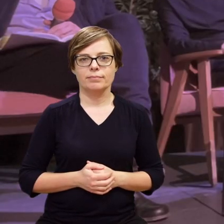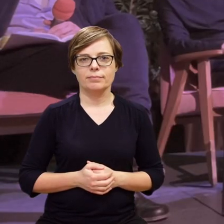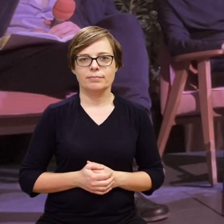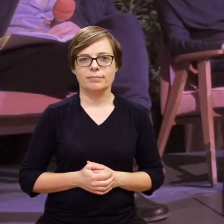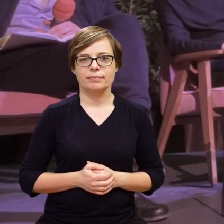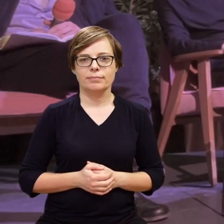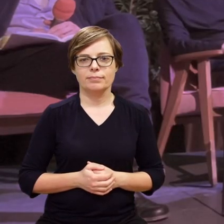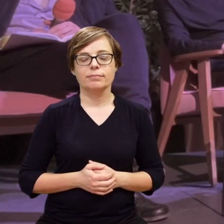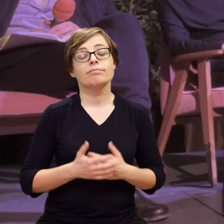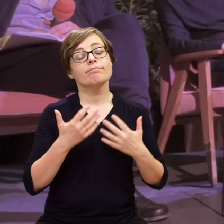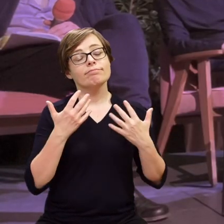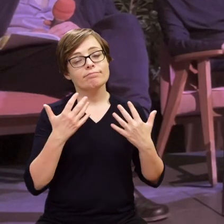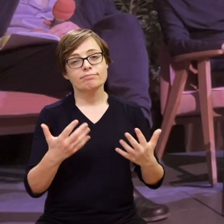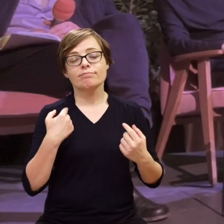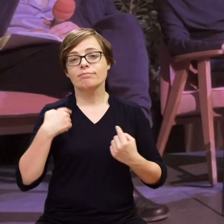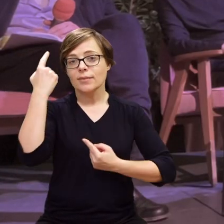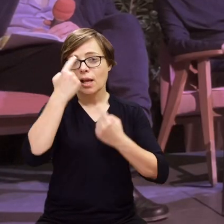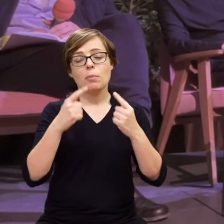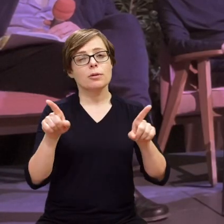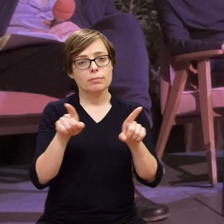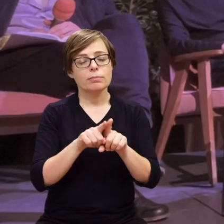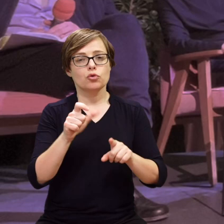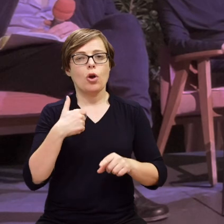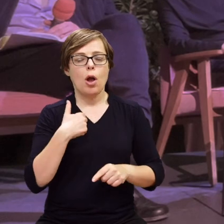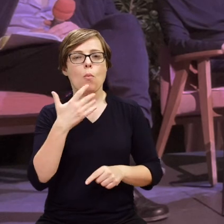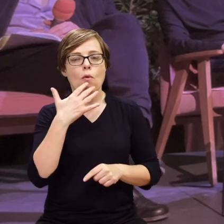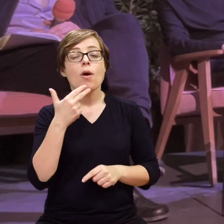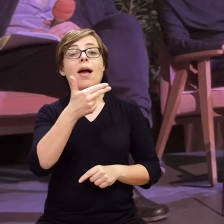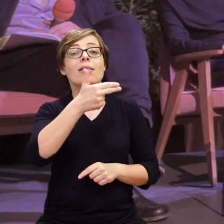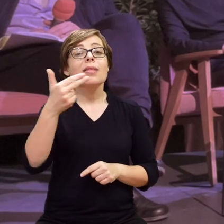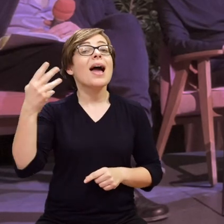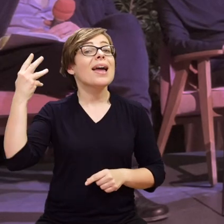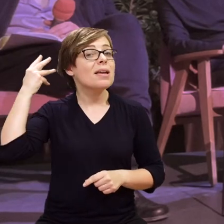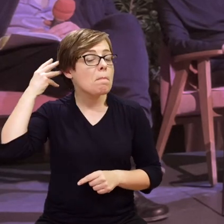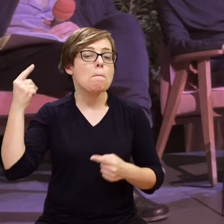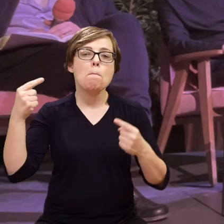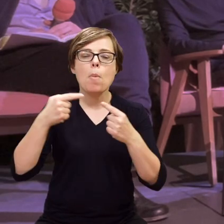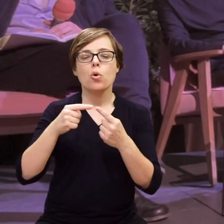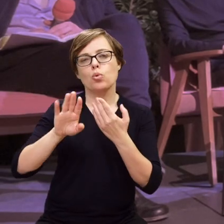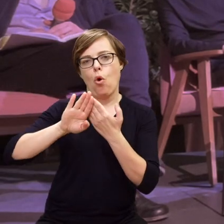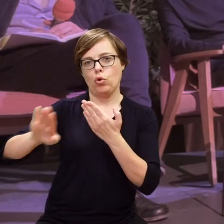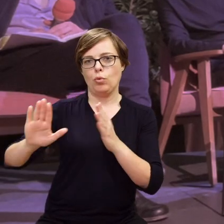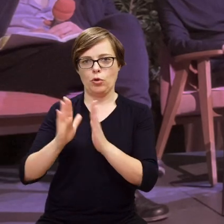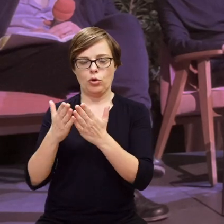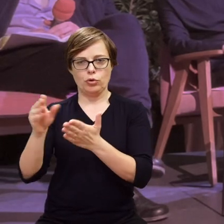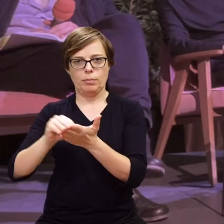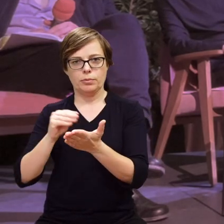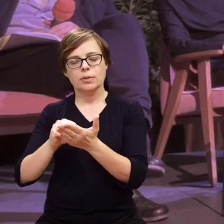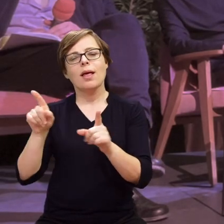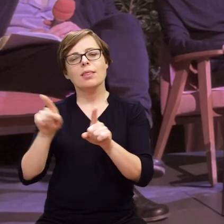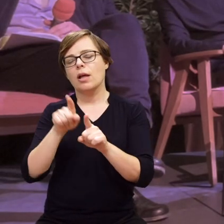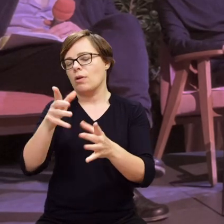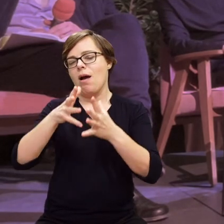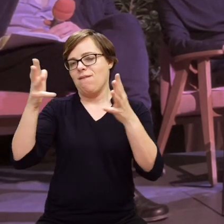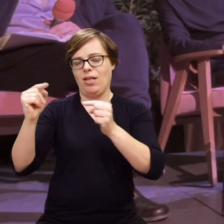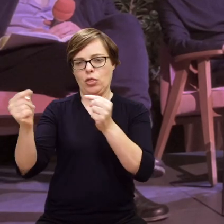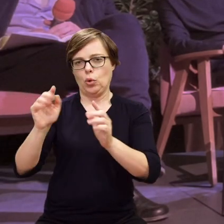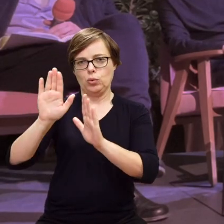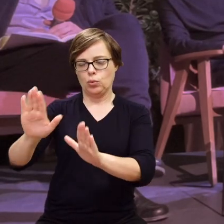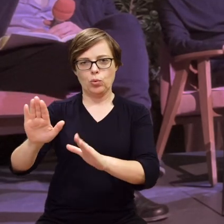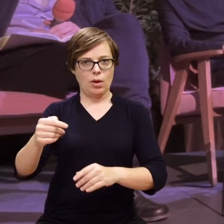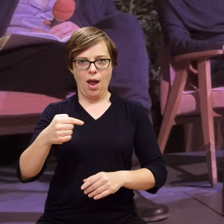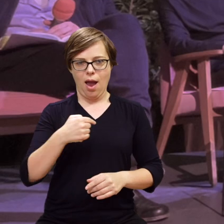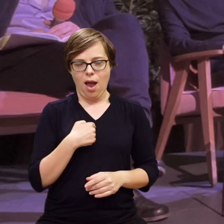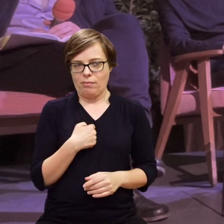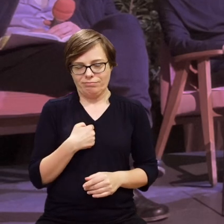Tak, myślę, że tak jak trochę wspominałam, że temat implantów to jest temat na osobną książkę i na w ogóle wielką dyskusję. Ja nigdy